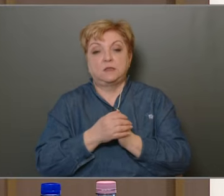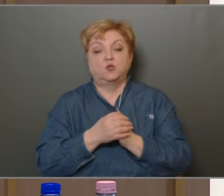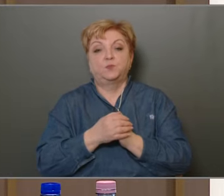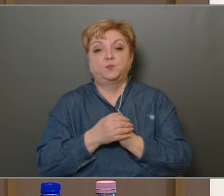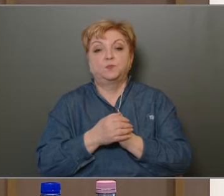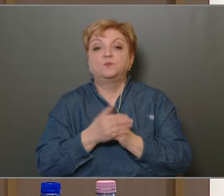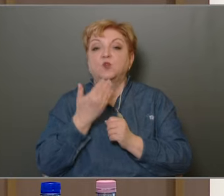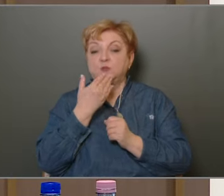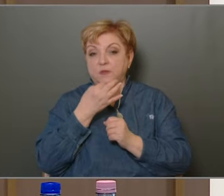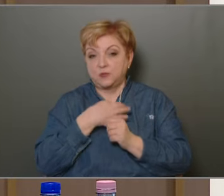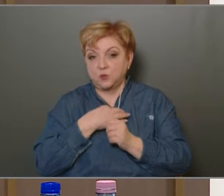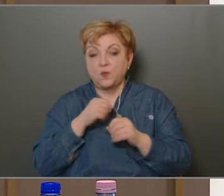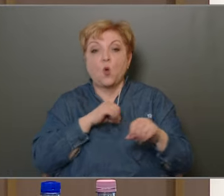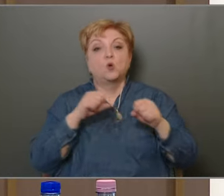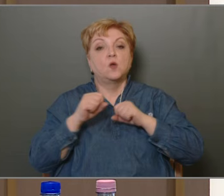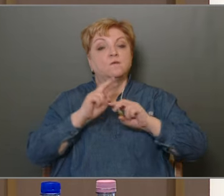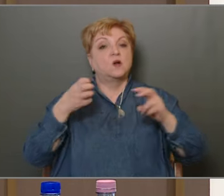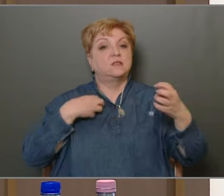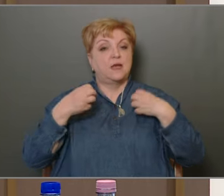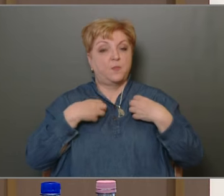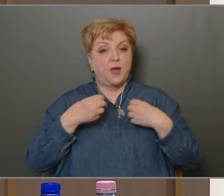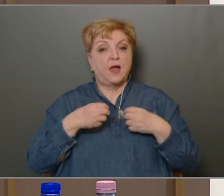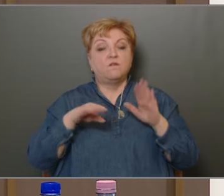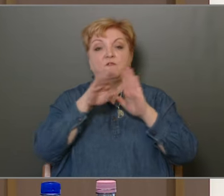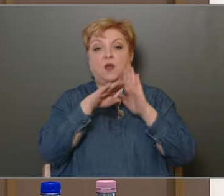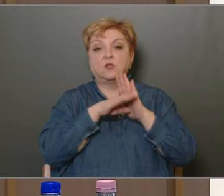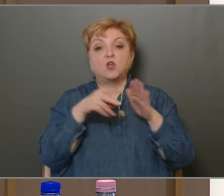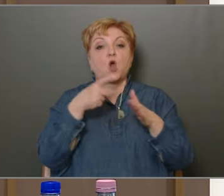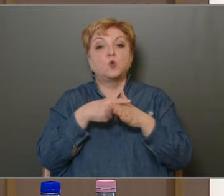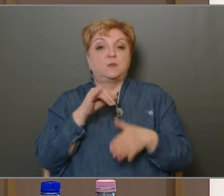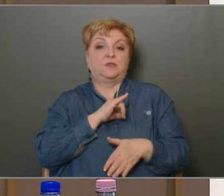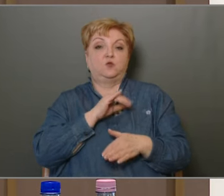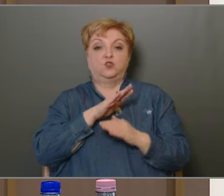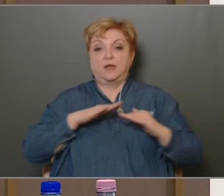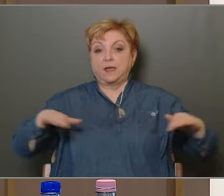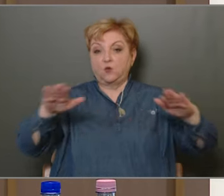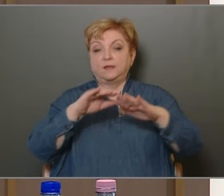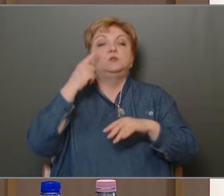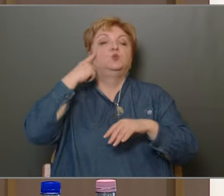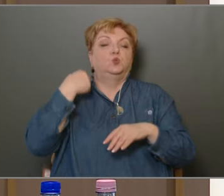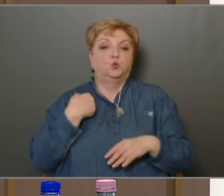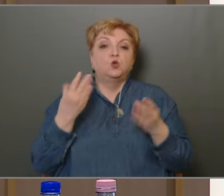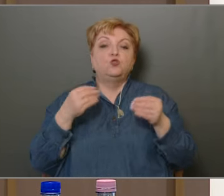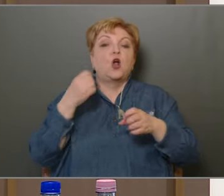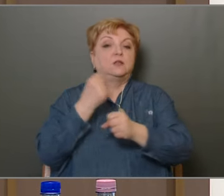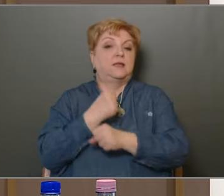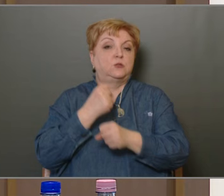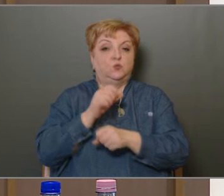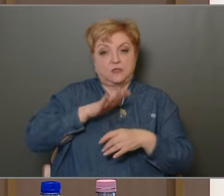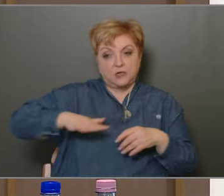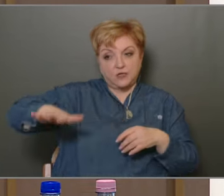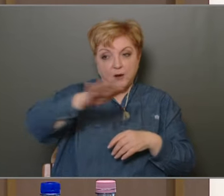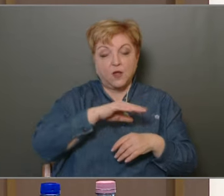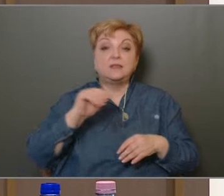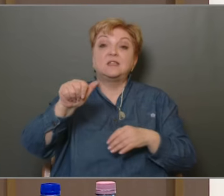úr Az önkormányzatnak van szerepe és feladat a közbiztonság területén Ezt tudjuk, és azt gondolom, sokat is teszünk ezen a területen